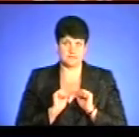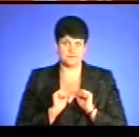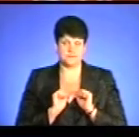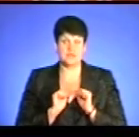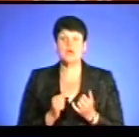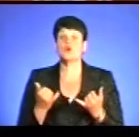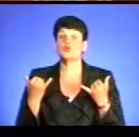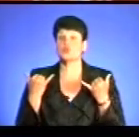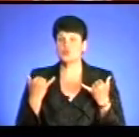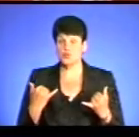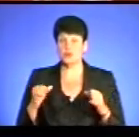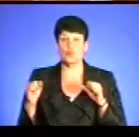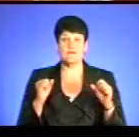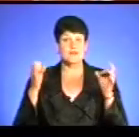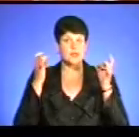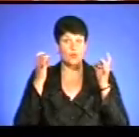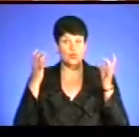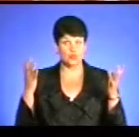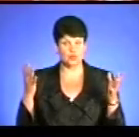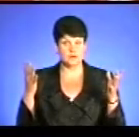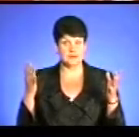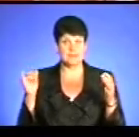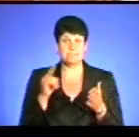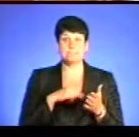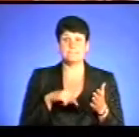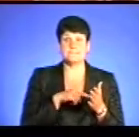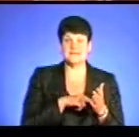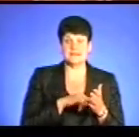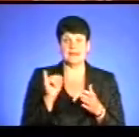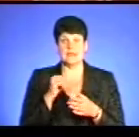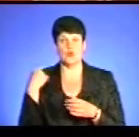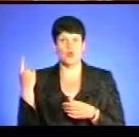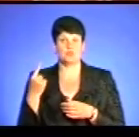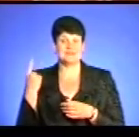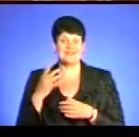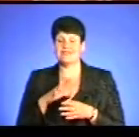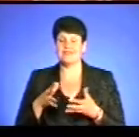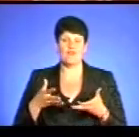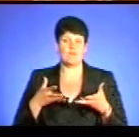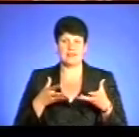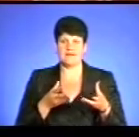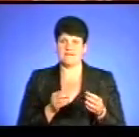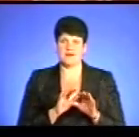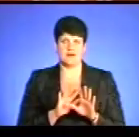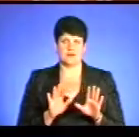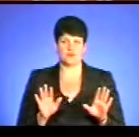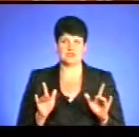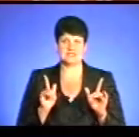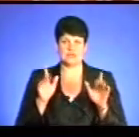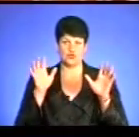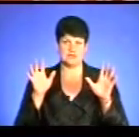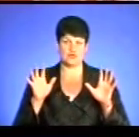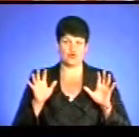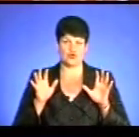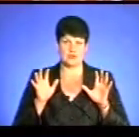Сьогодні управління культури, і міське, і обласне, вони не впливають, згідно чинного